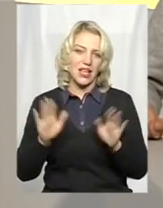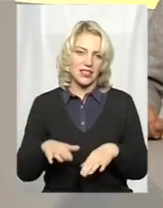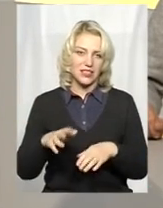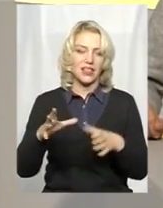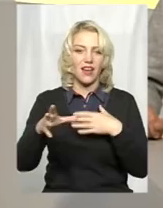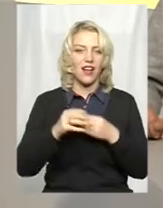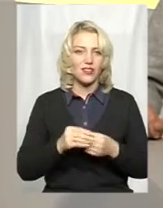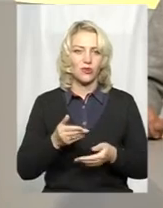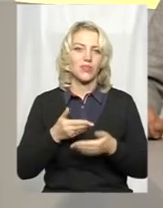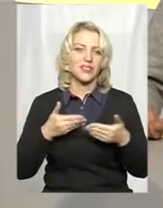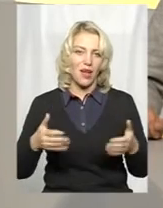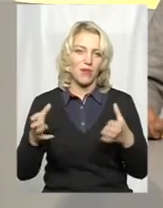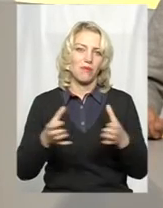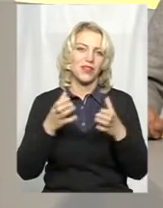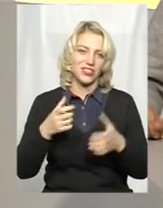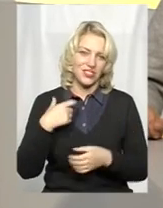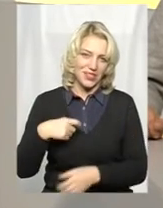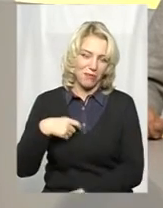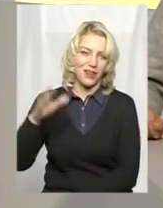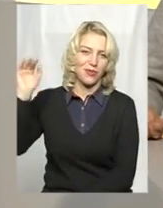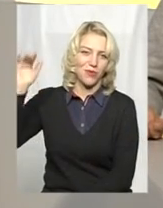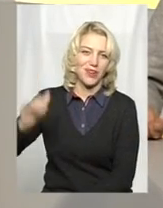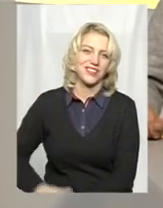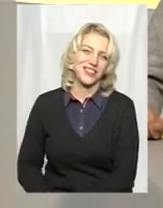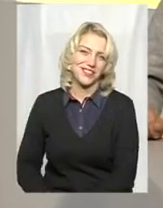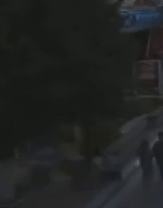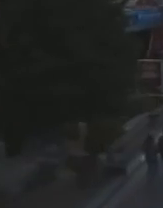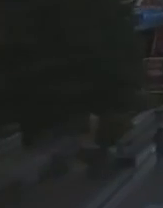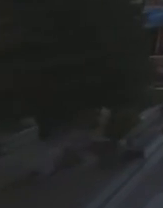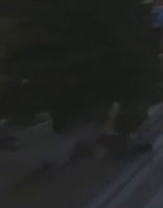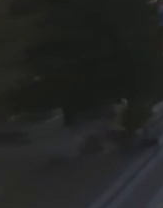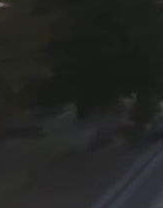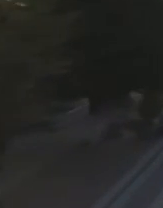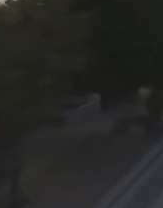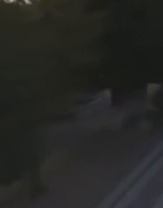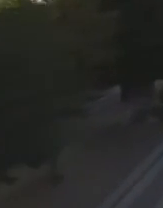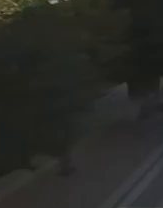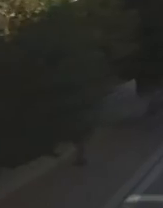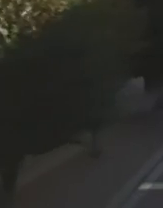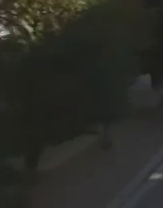разом з нами, бережіться і будьте здорові. Дякую